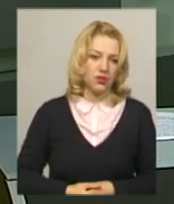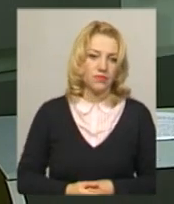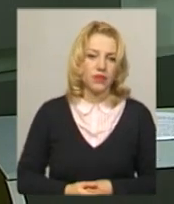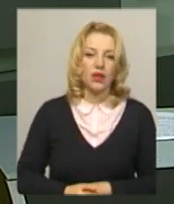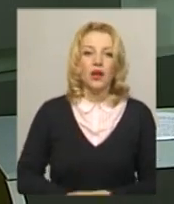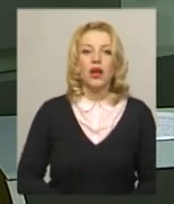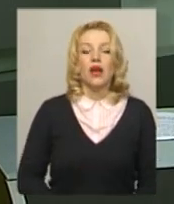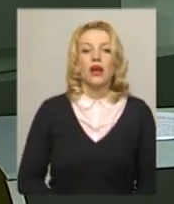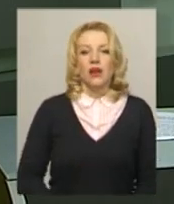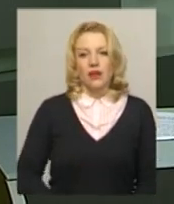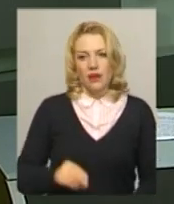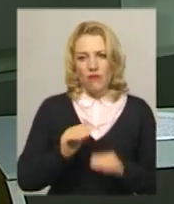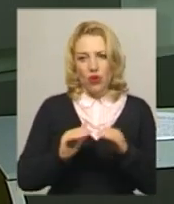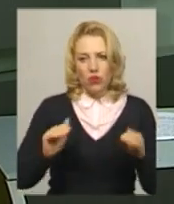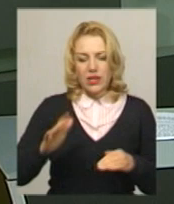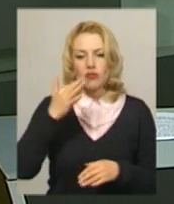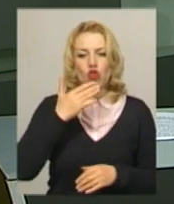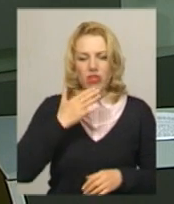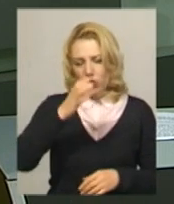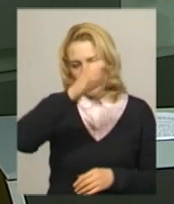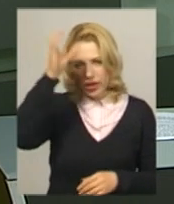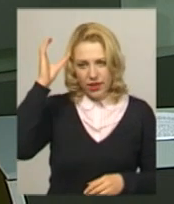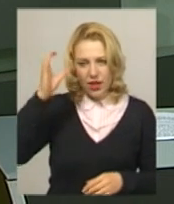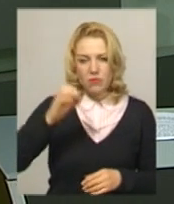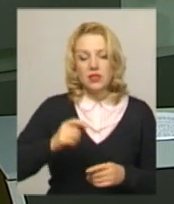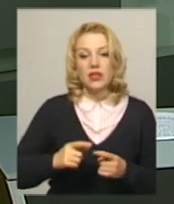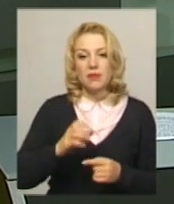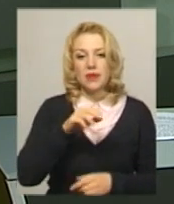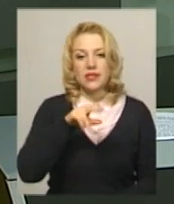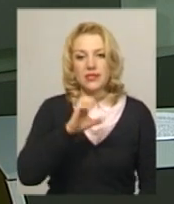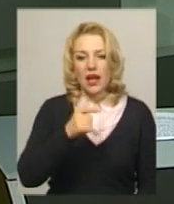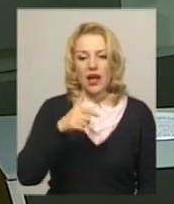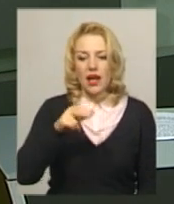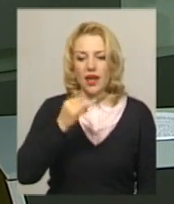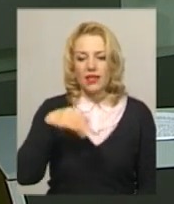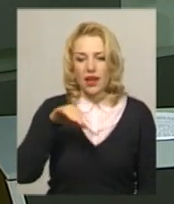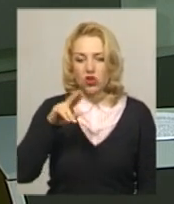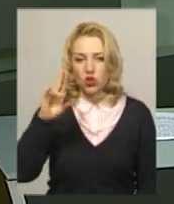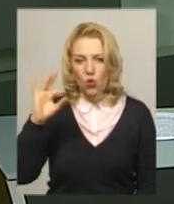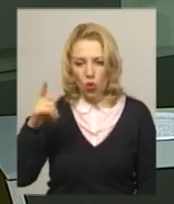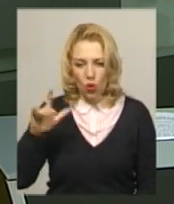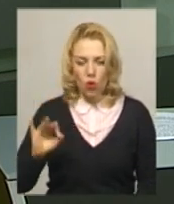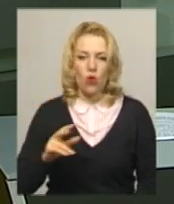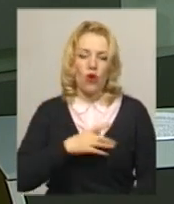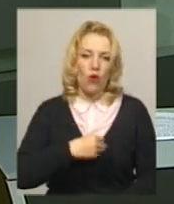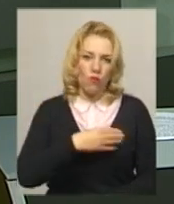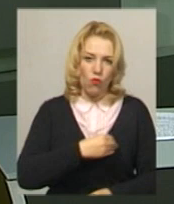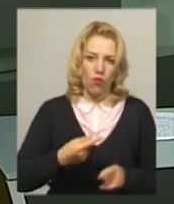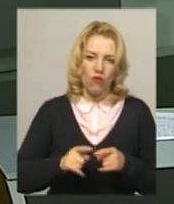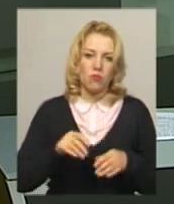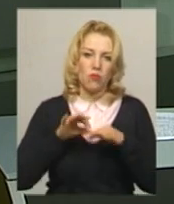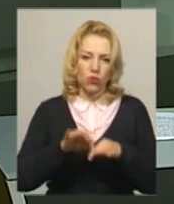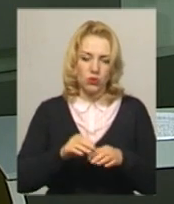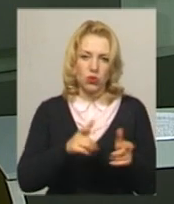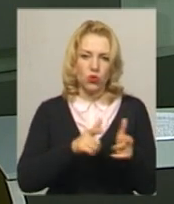Вихованці Національної академії сухопутних військ імені Петра Сагайдачного, що знаходиться у Львові, проходять підготовку в 55-й